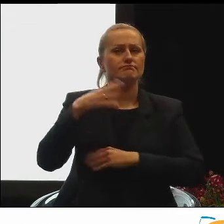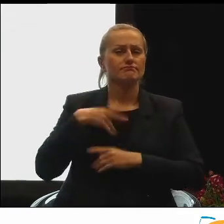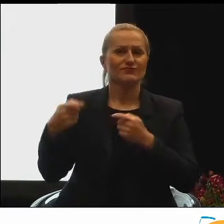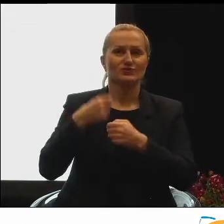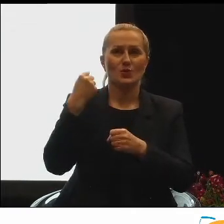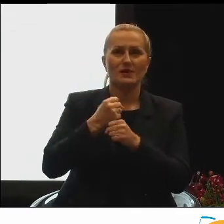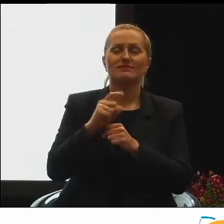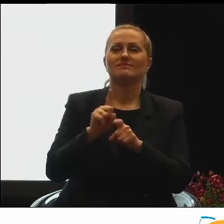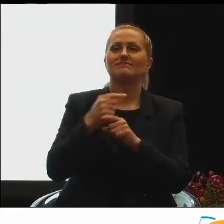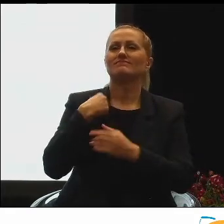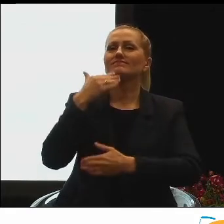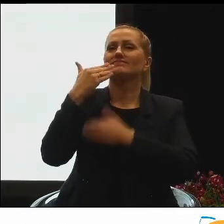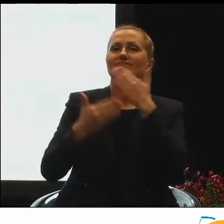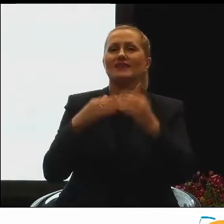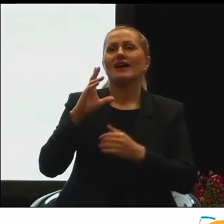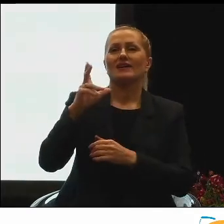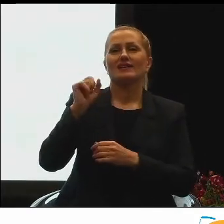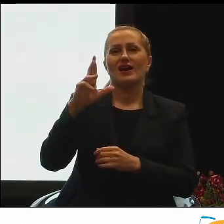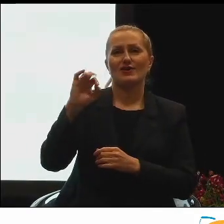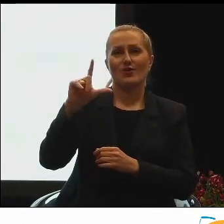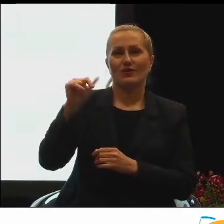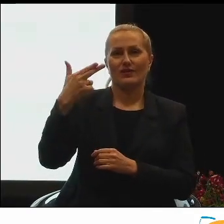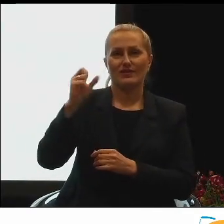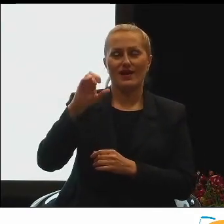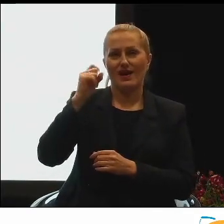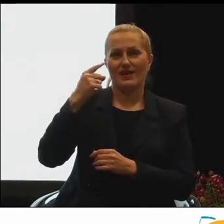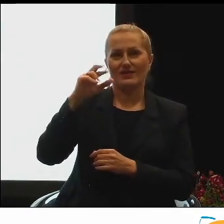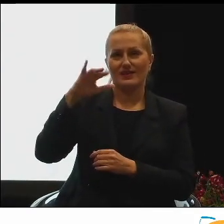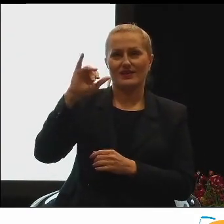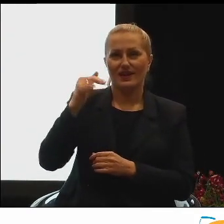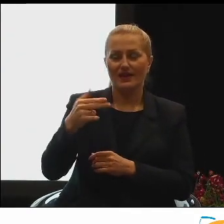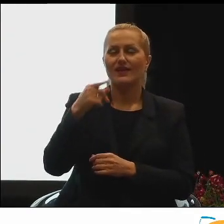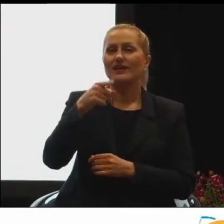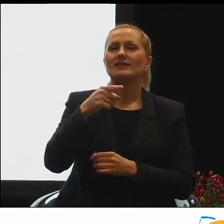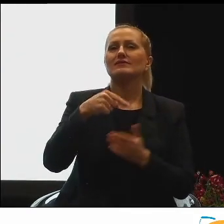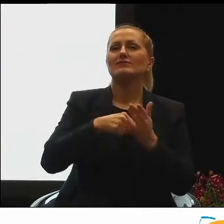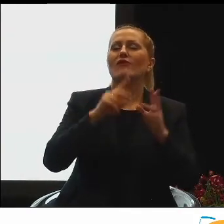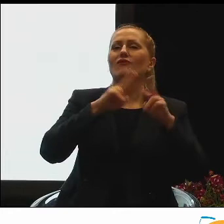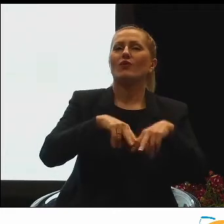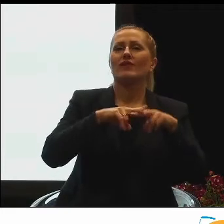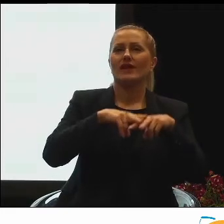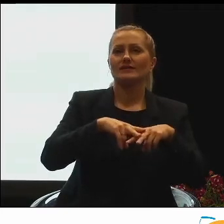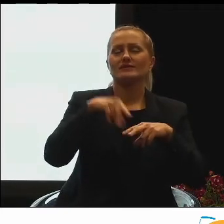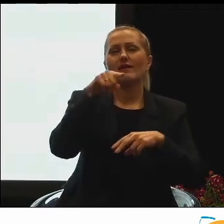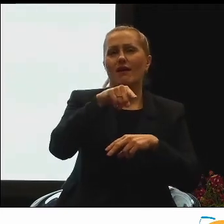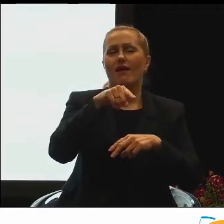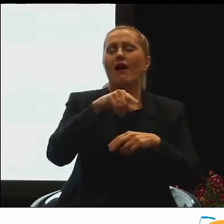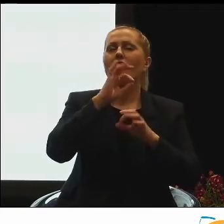pozdrawiam Karolinę Andrian, która Fundacji Szerdek Care, to